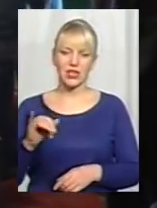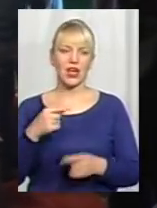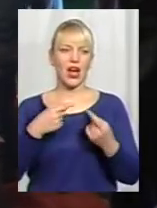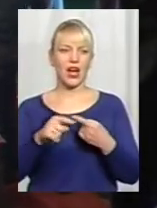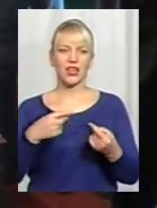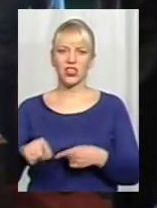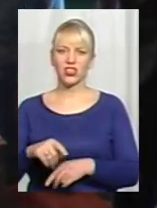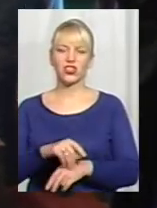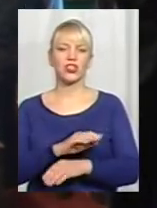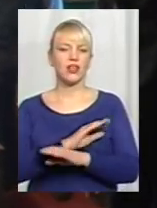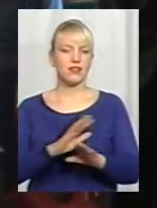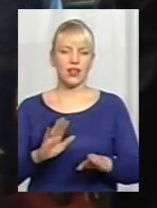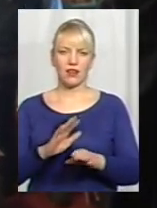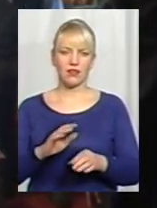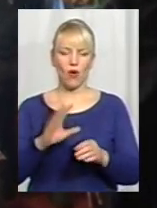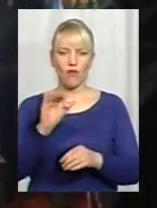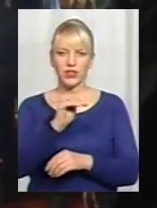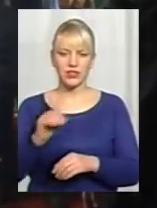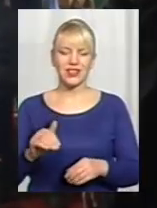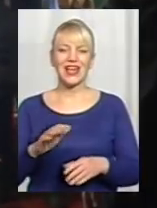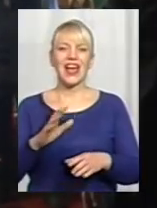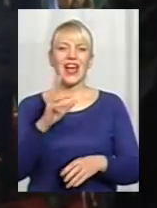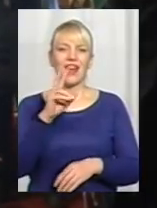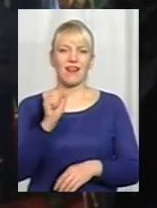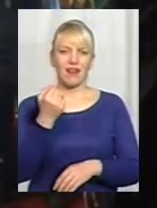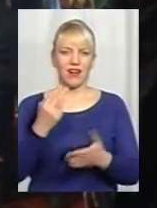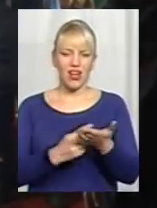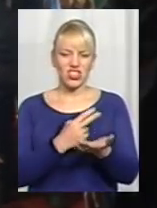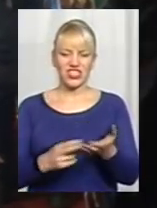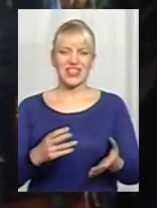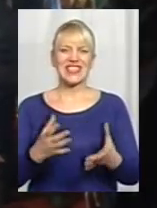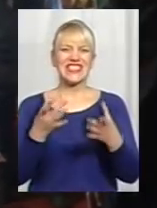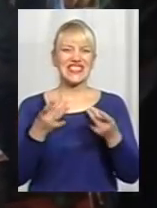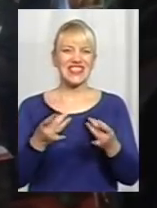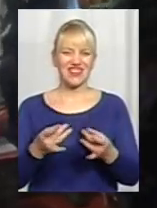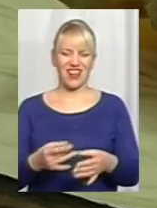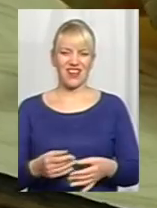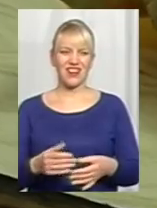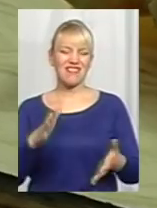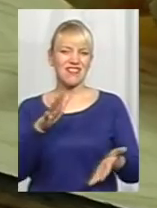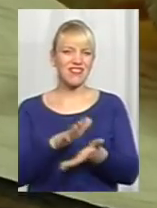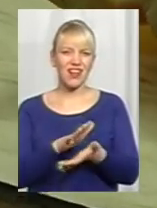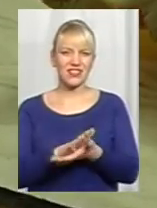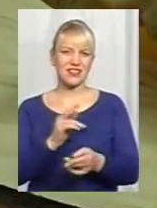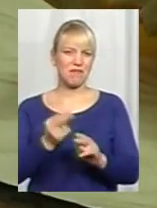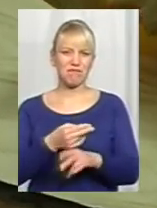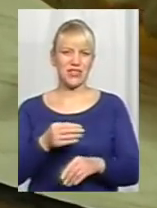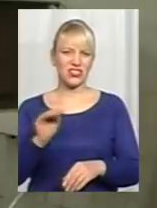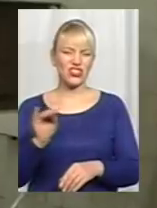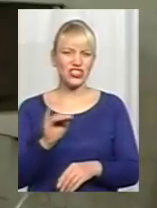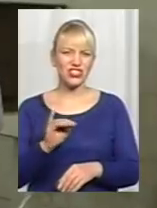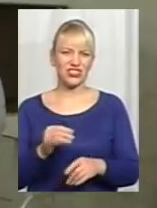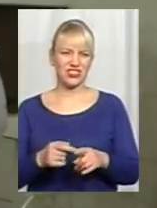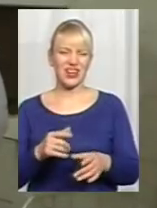Каша сирає, грязнає, без жира, з тараканами, ну все, ужас. Старшого кухаря їдальні Миколу